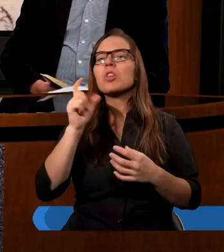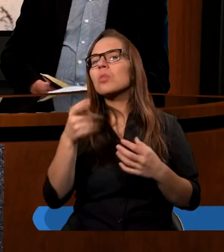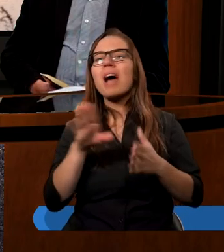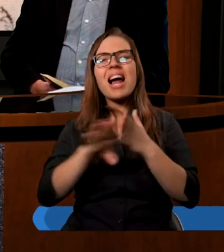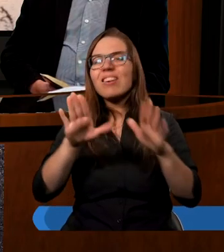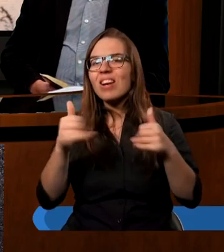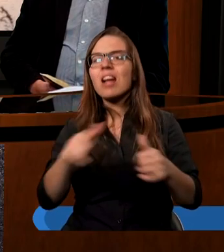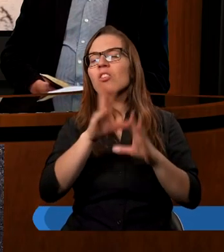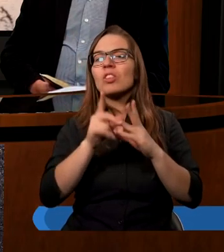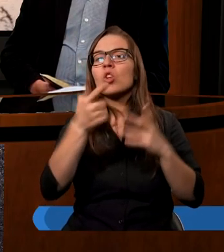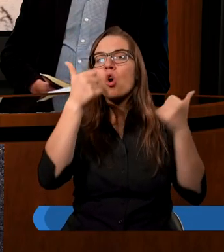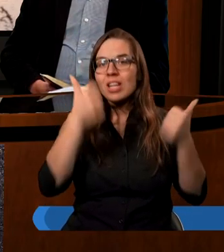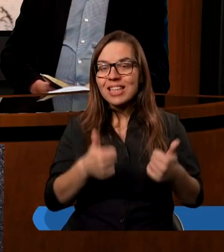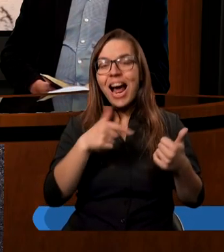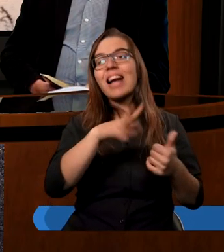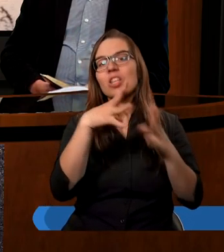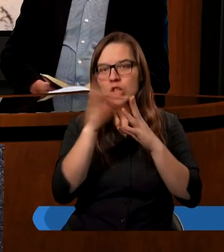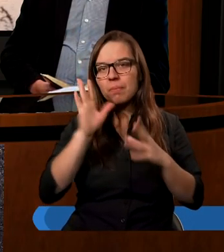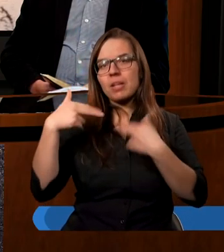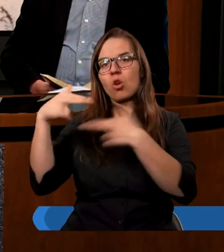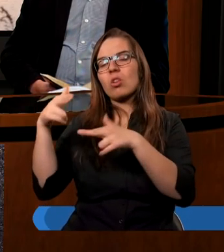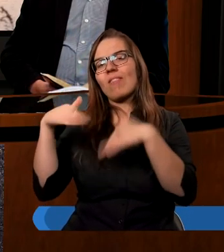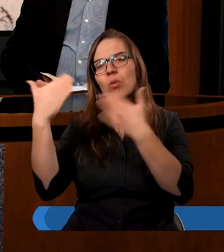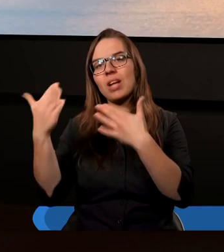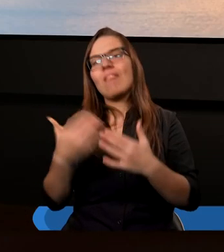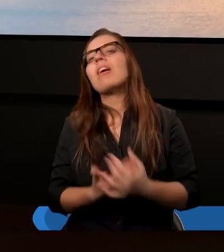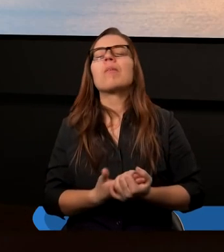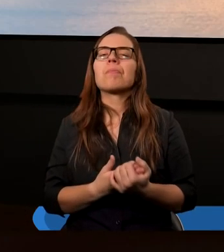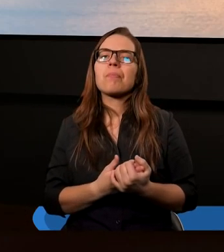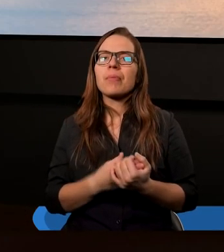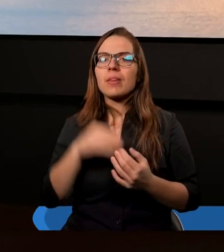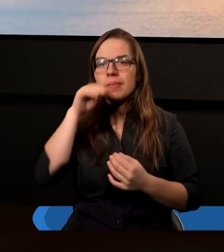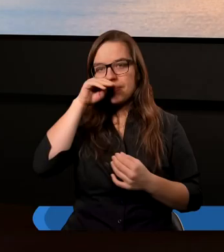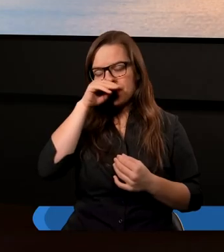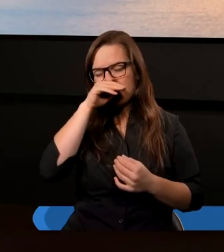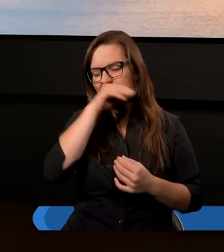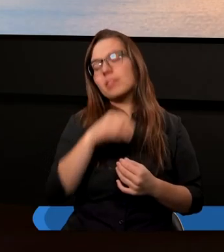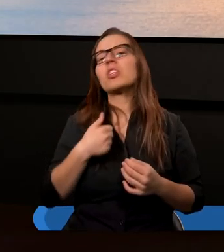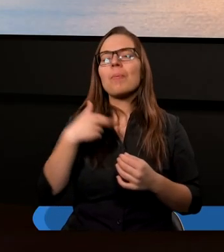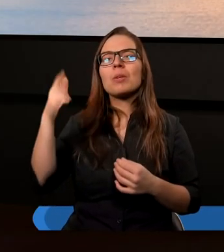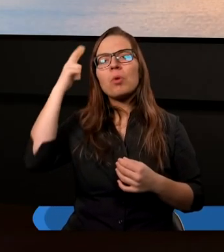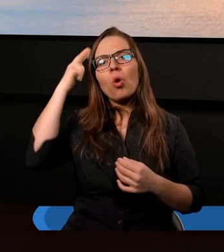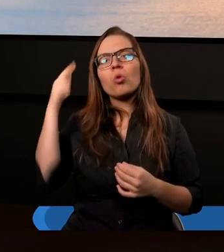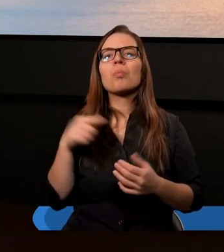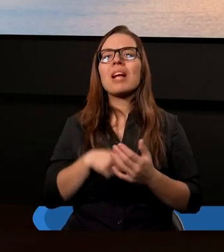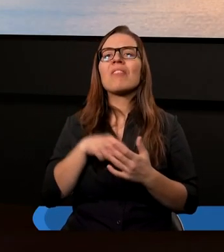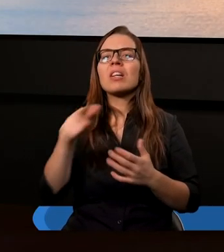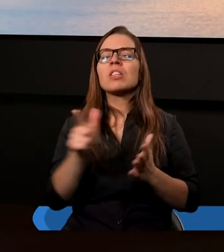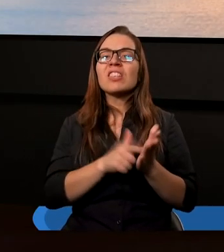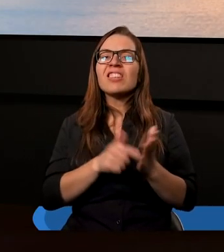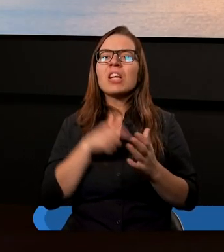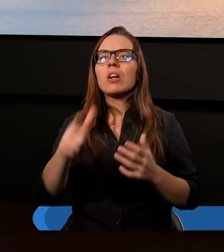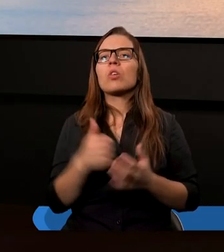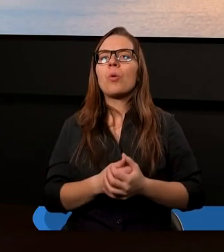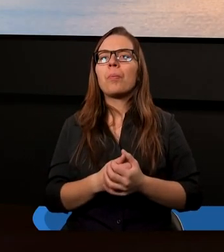stanie, tą dziesięcinę będzie oddawał. Tak, dziękuję bardzo. Istotne jest, żebyśmy rozumieli właśnie, że często w tekstach